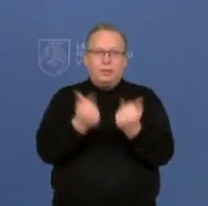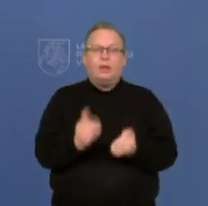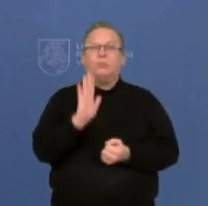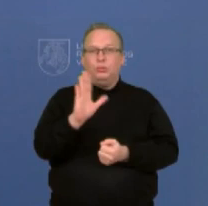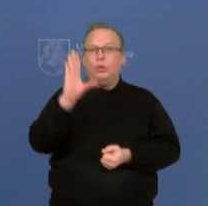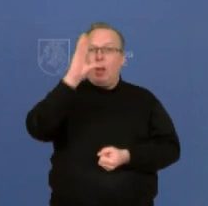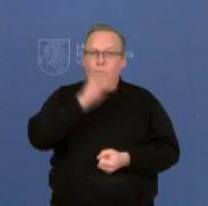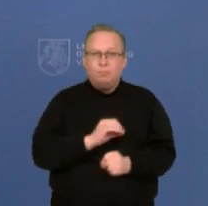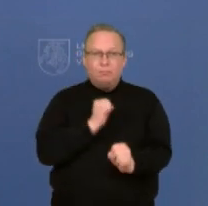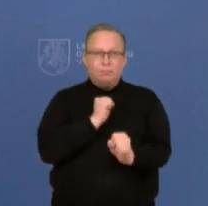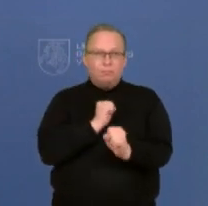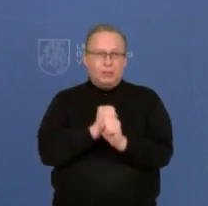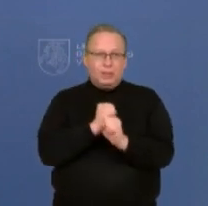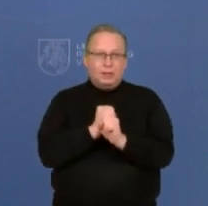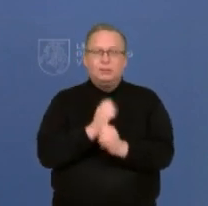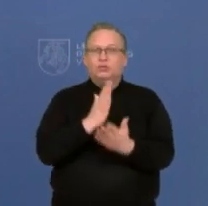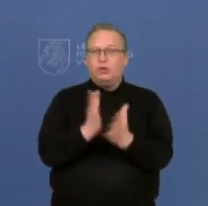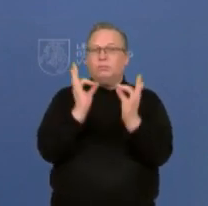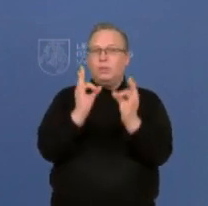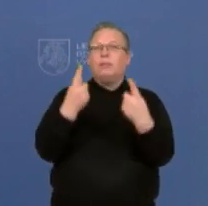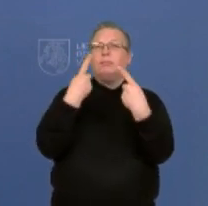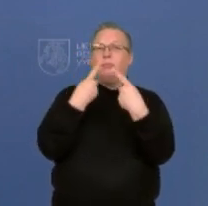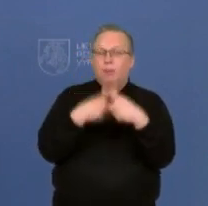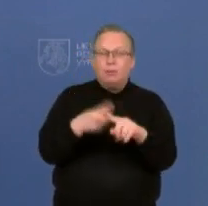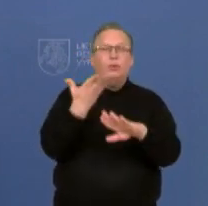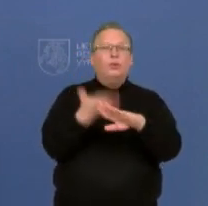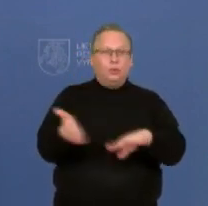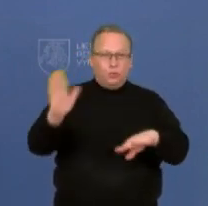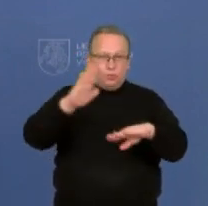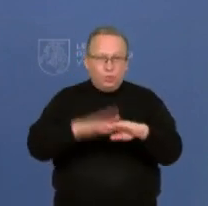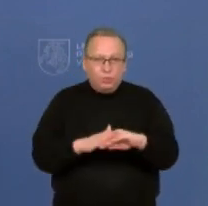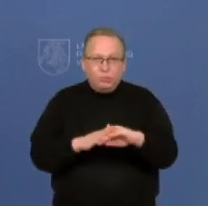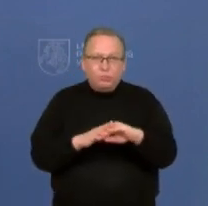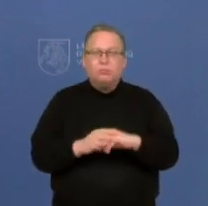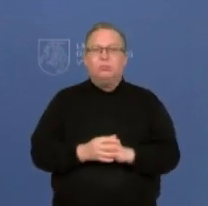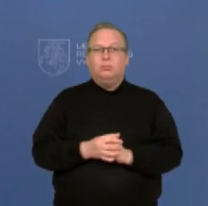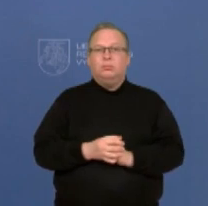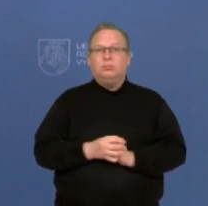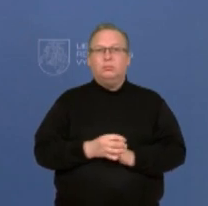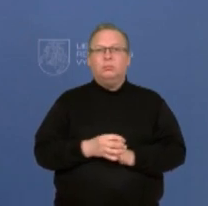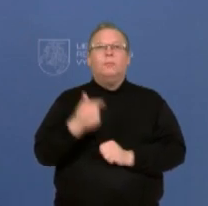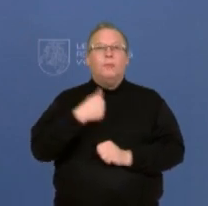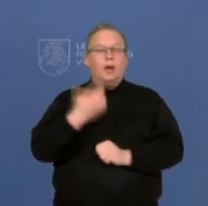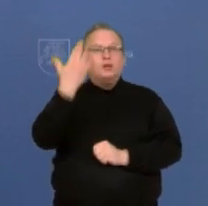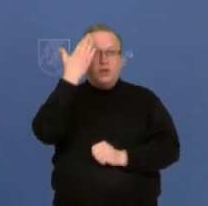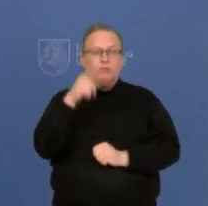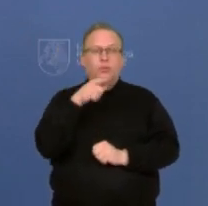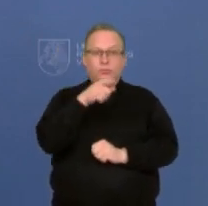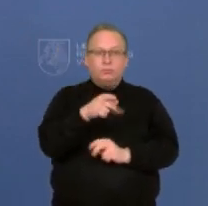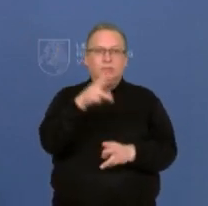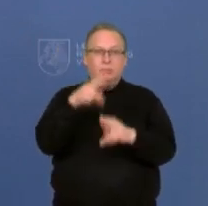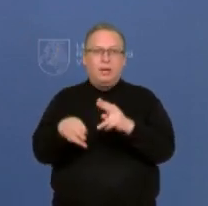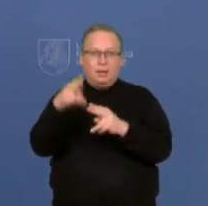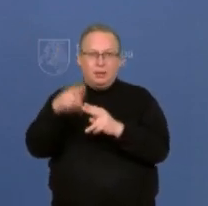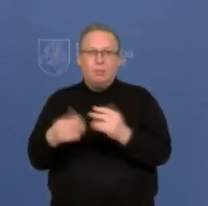įmanoma padaryti. Tai yra, iš tikrųjų, techniškai labai sudėtingas ir labai darbo imlus dalykas. Manau, kad tie sprendiniai, kuriuos